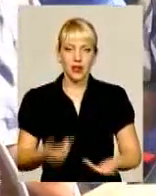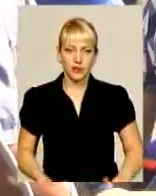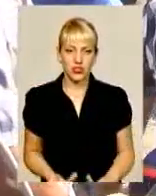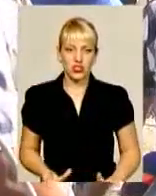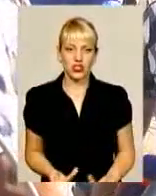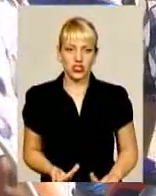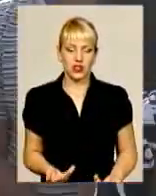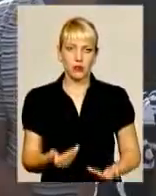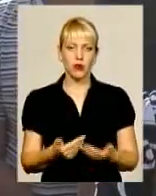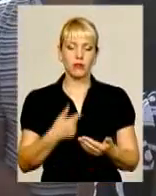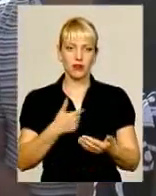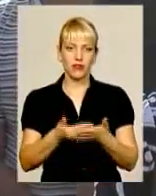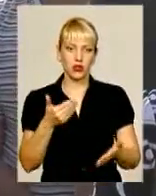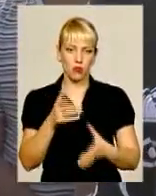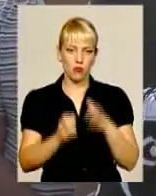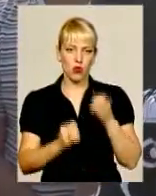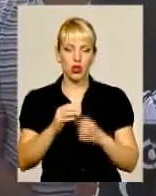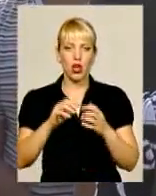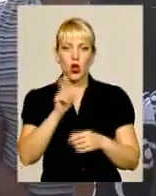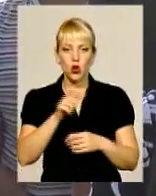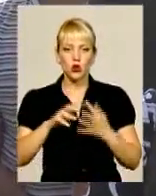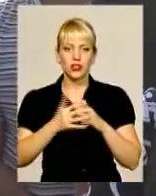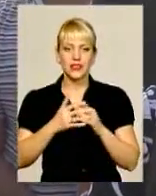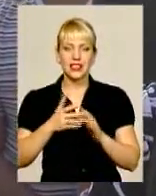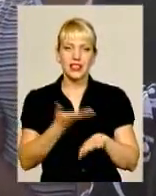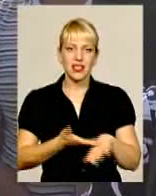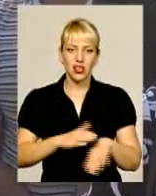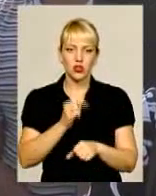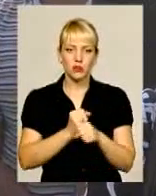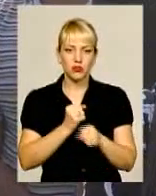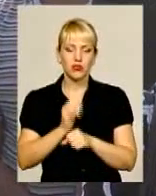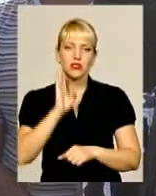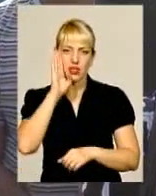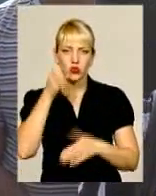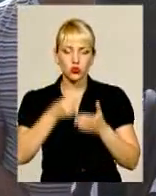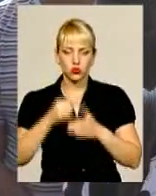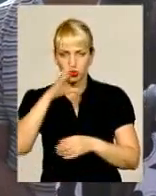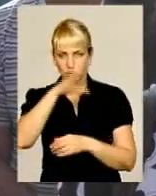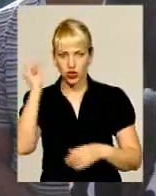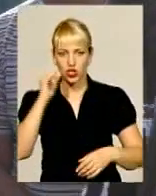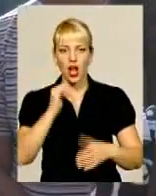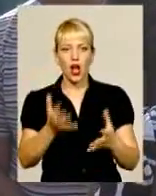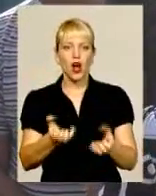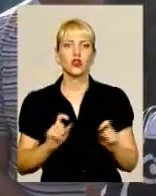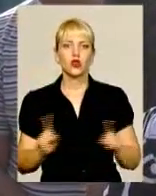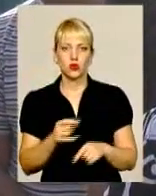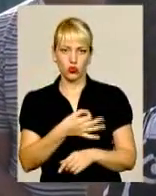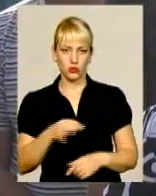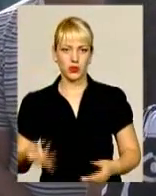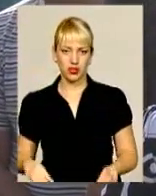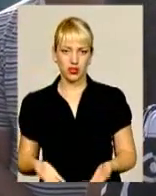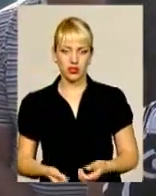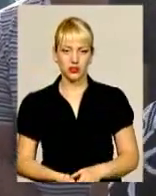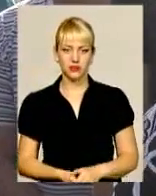ми живемо від молока. Люди дуже тяжко в селі працюють, зранку до ночі, а отримують копійки.